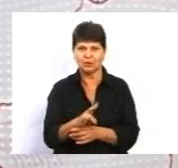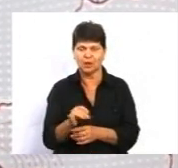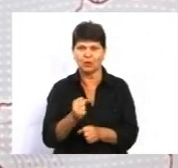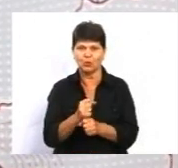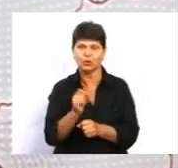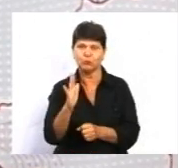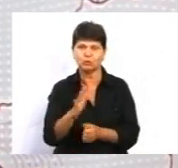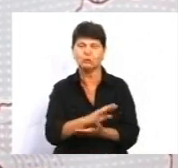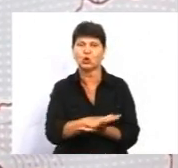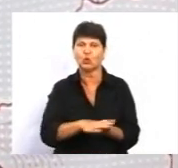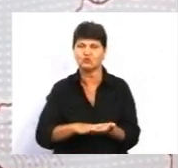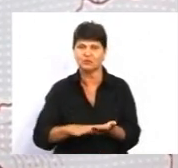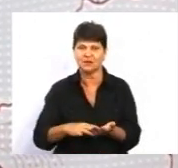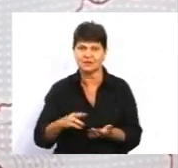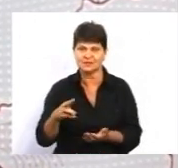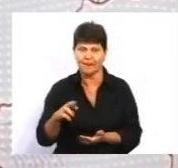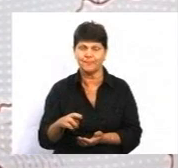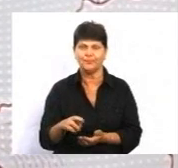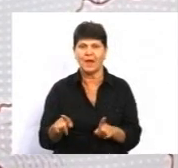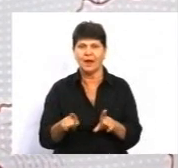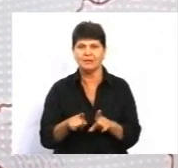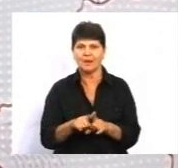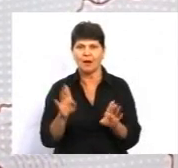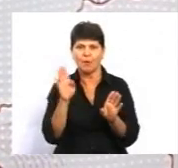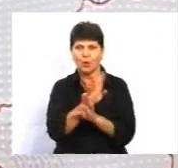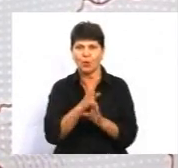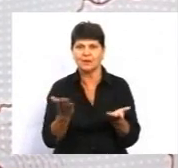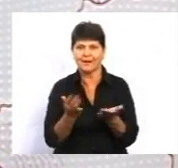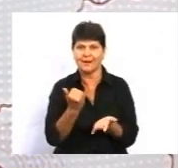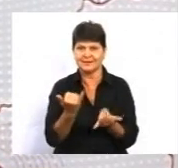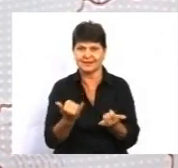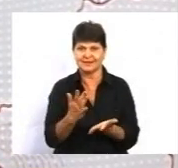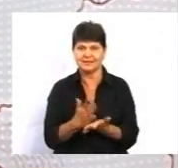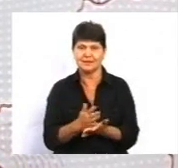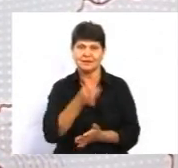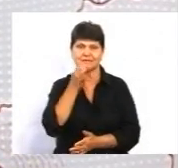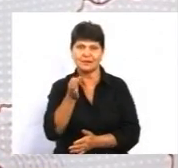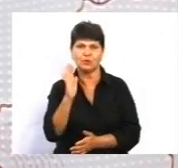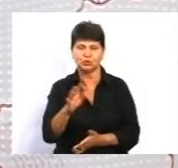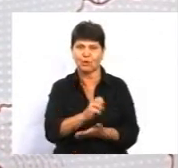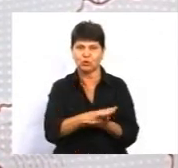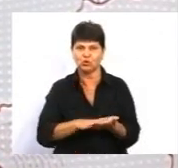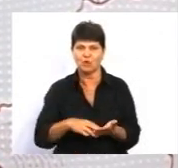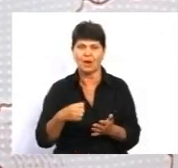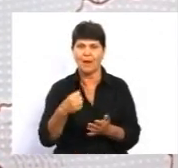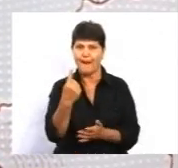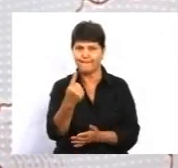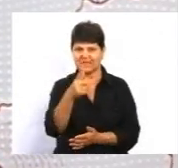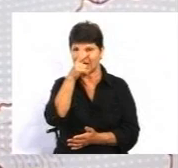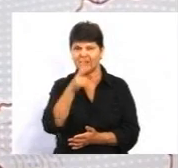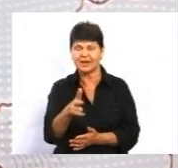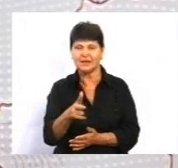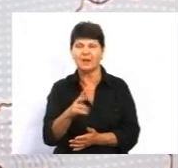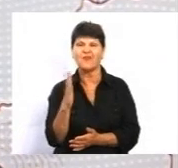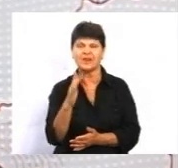продовжуватися, і отака погода, яка зараз є, і кажуть, що вона продовжиться перший квартал вересня місяця, тому